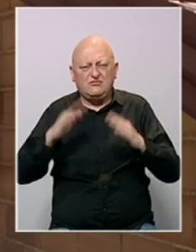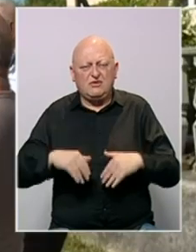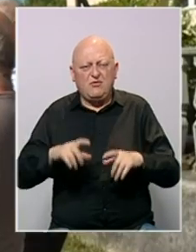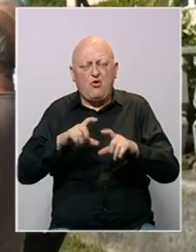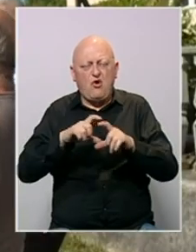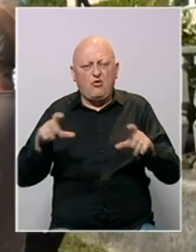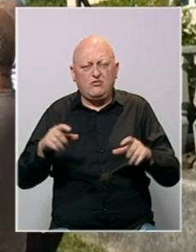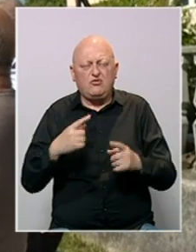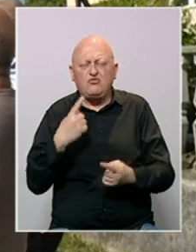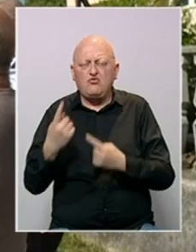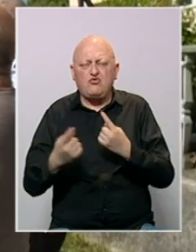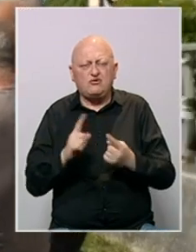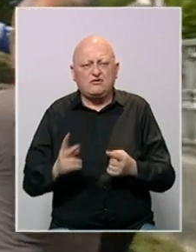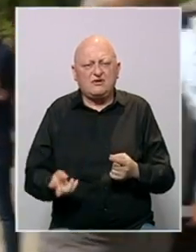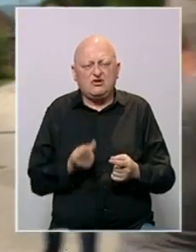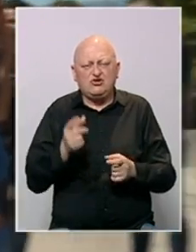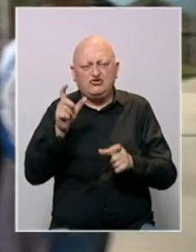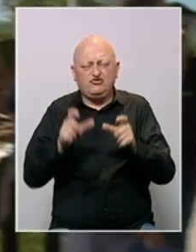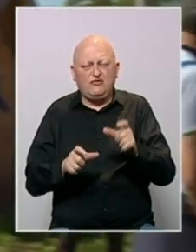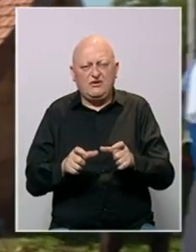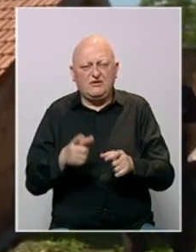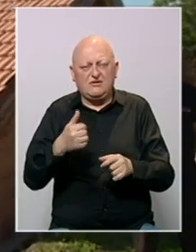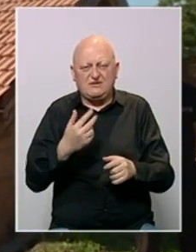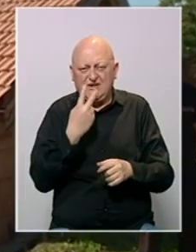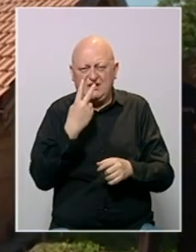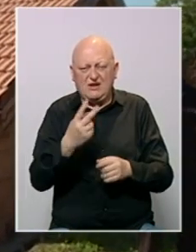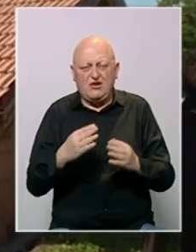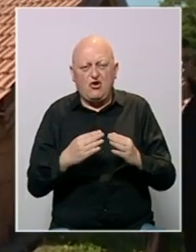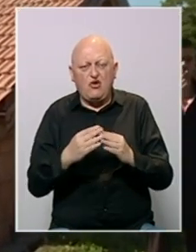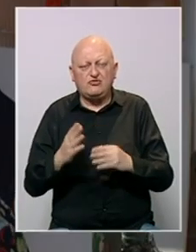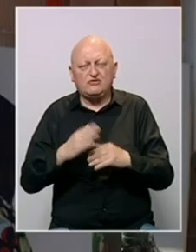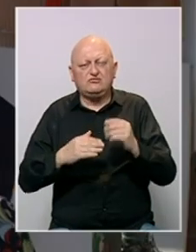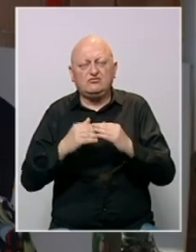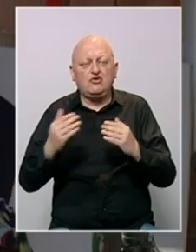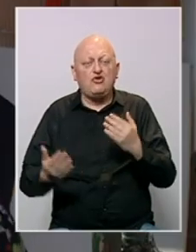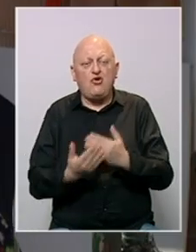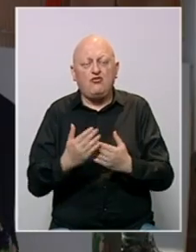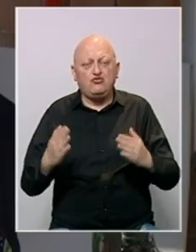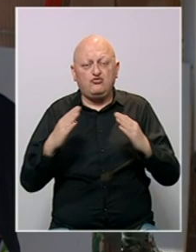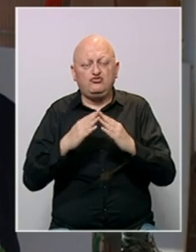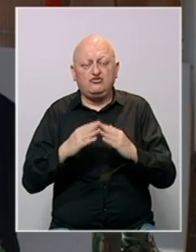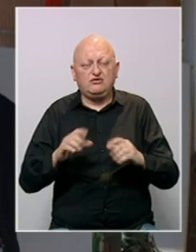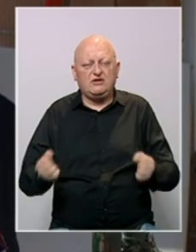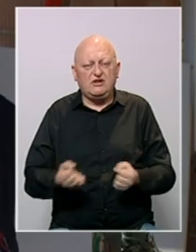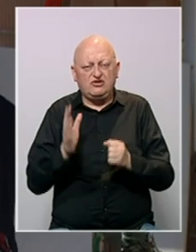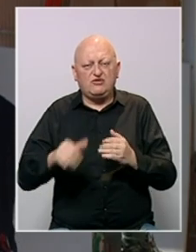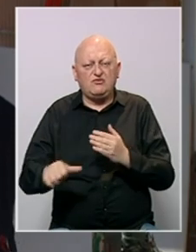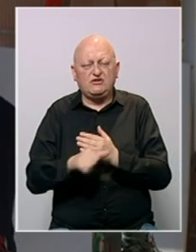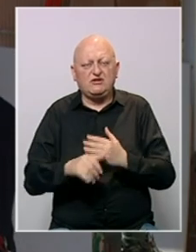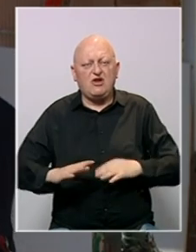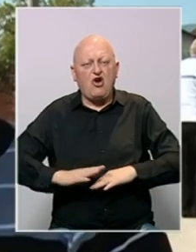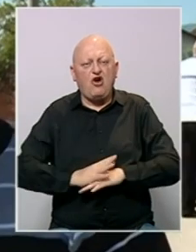objektu u oslovima nedostolnim čovjeka. Danas kada gleda kako mu komšije grade potpuno novu kuću, teško može da sakrije